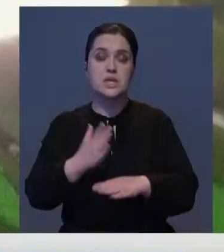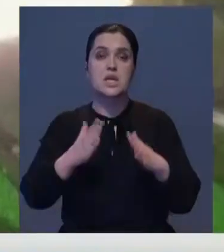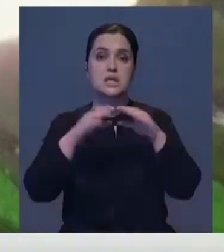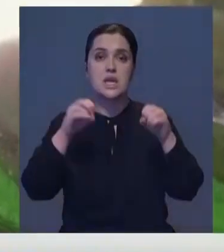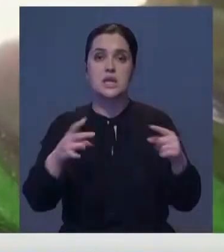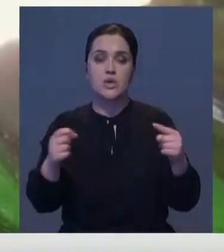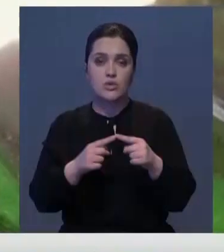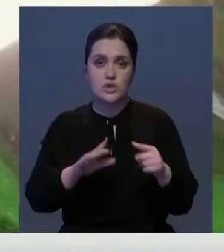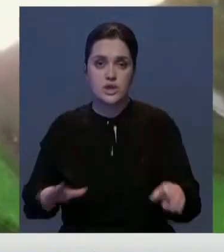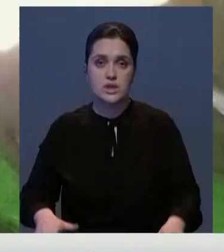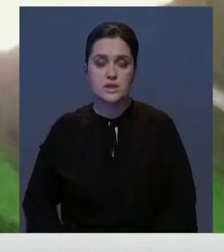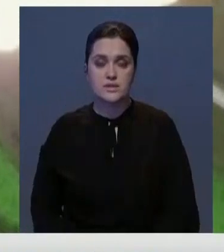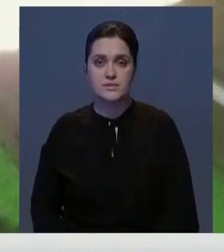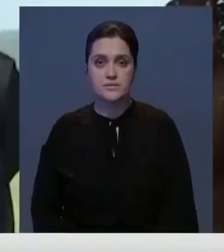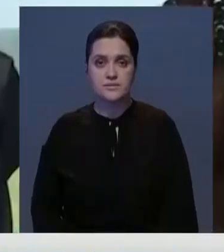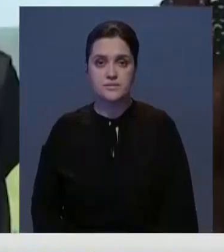снаряда не уточняется.